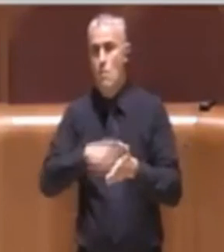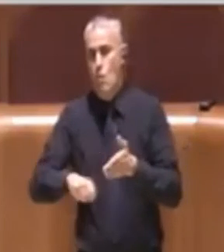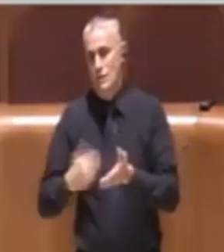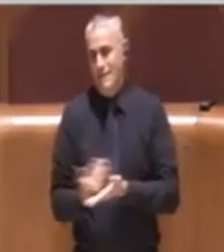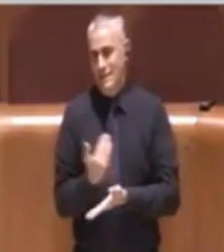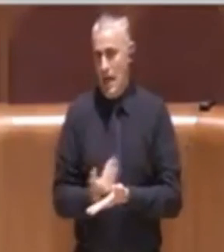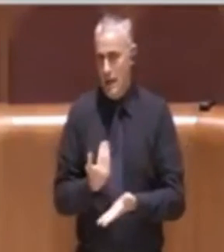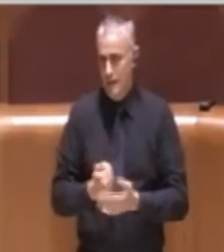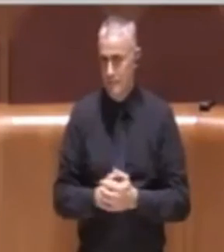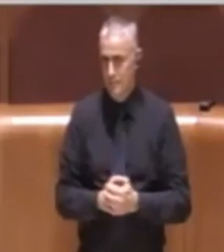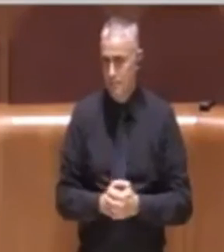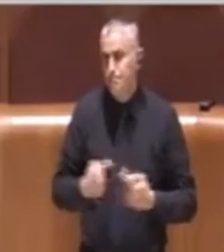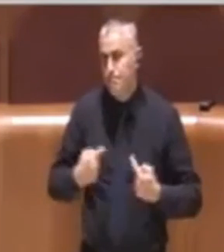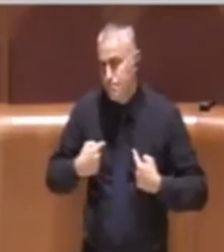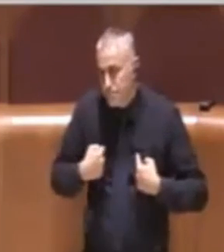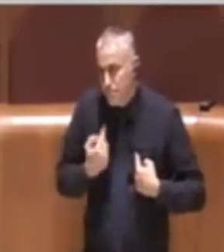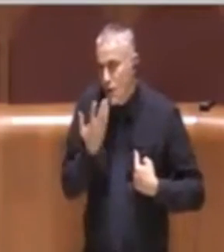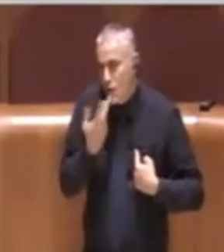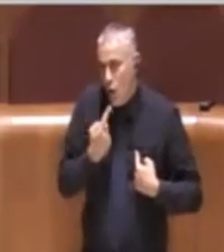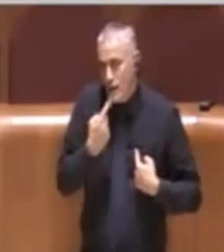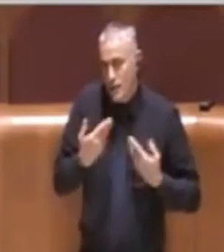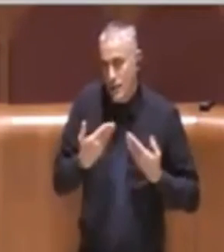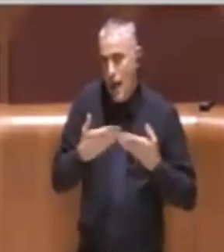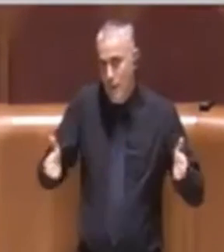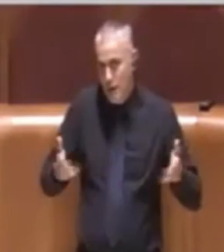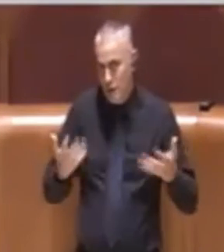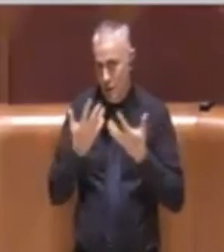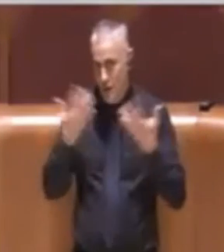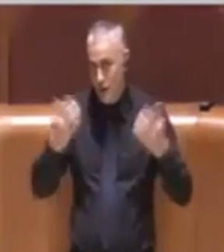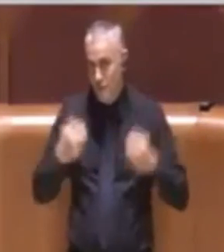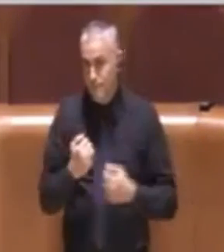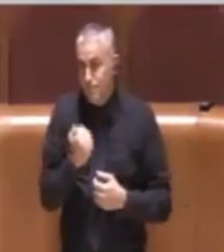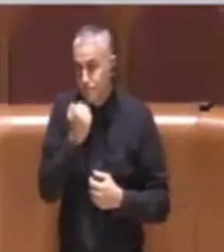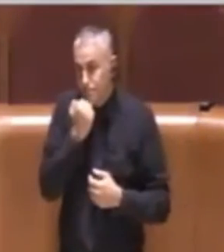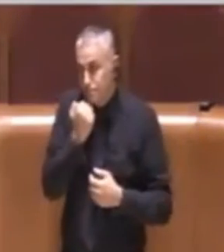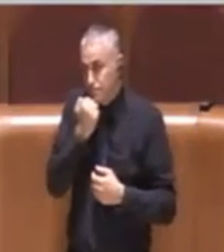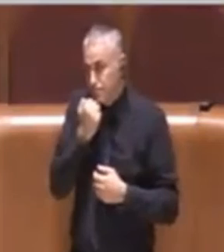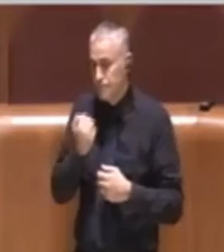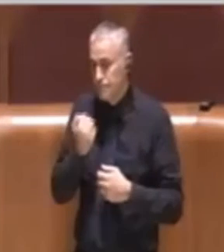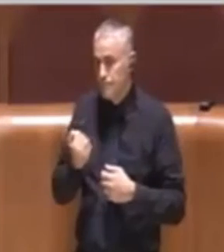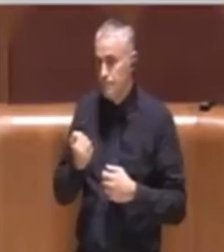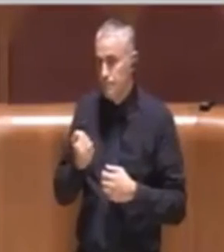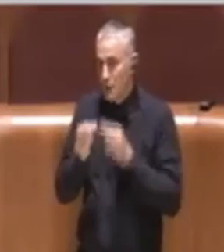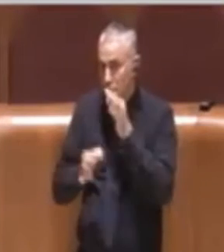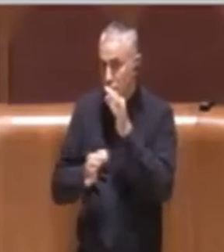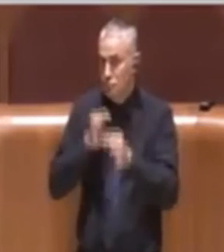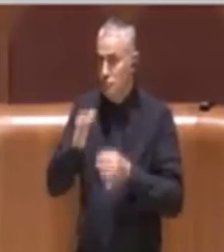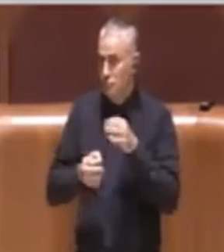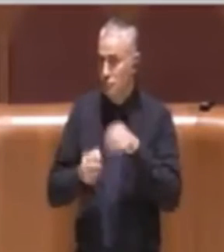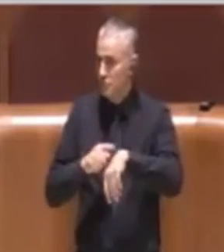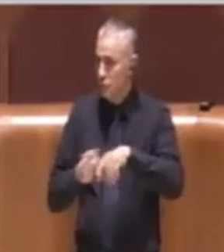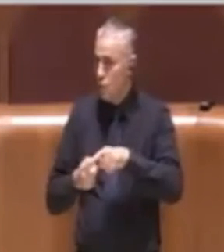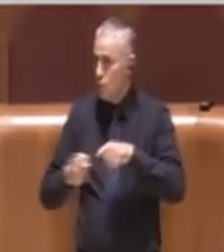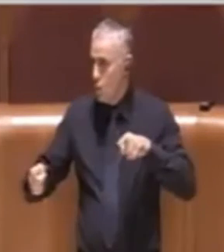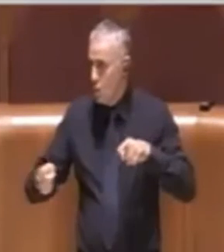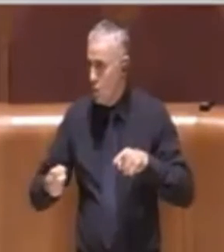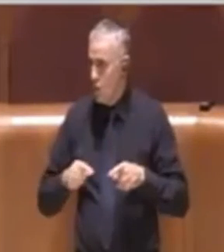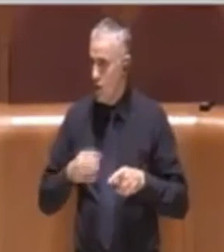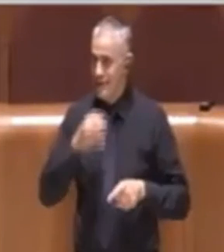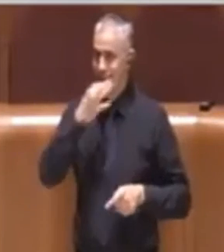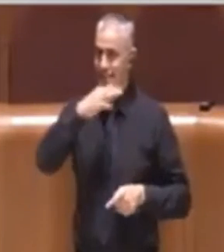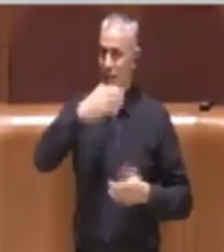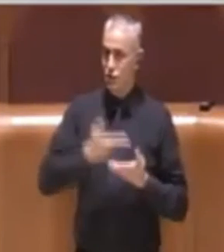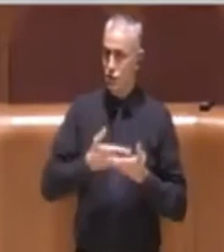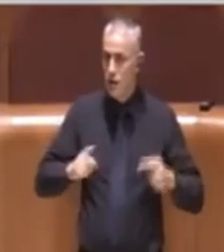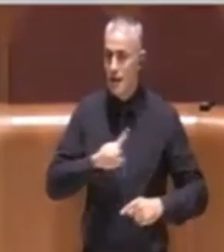Questo ci tenevo a chiarirlo, mi scuso se sono andato un pochino oltre la dichiarazione di voto dell'ordine del giorno, il nostro